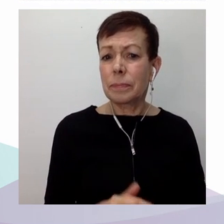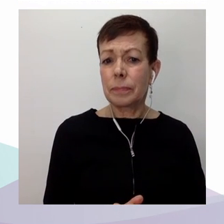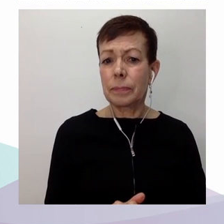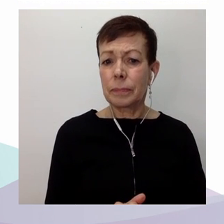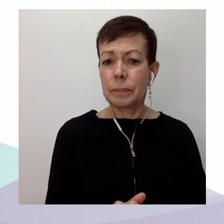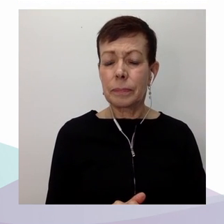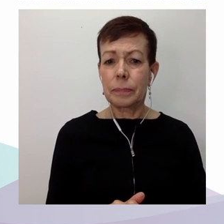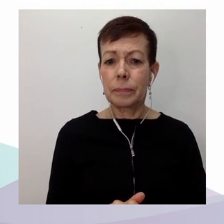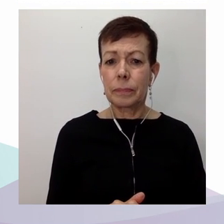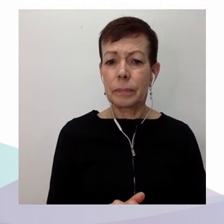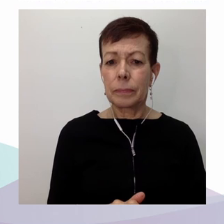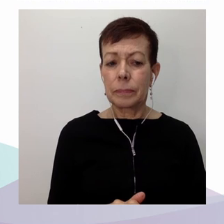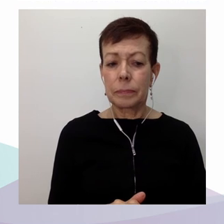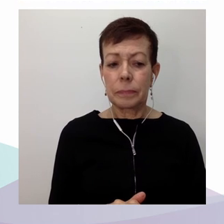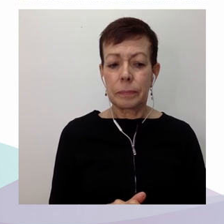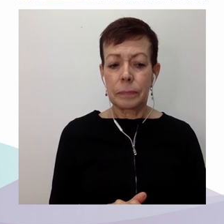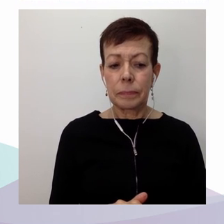'alimentation.